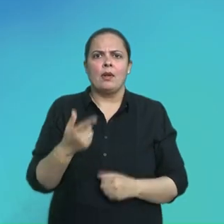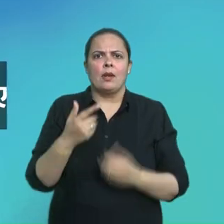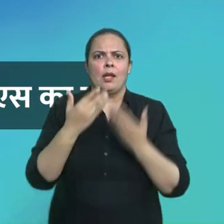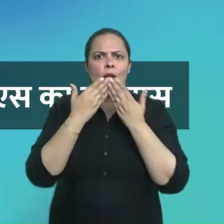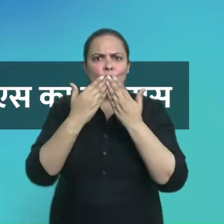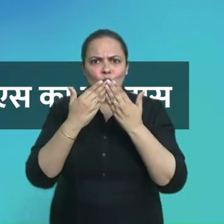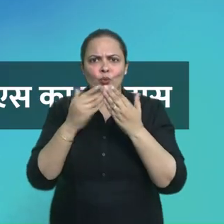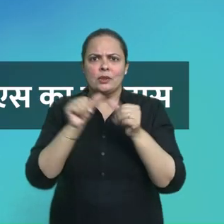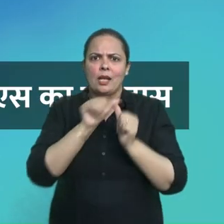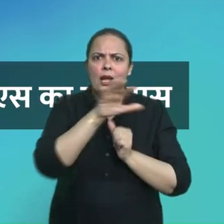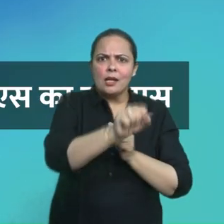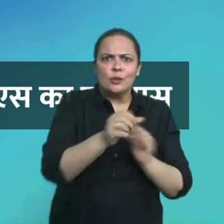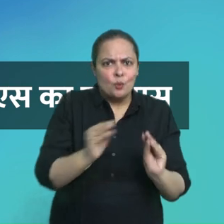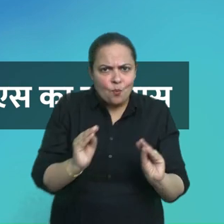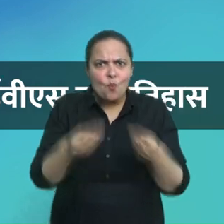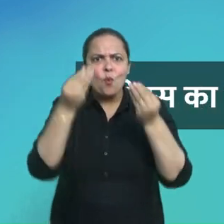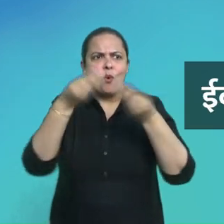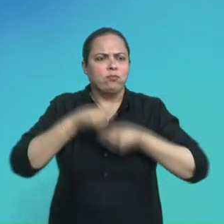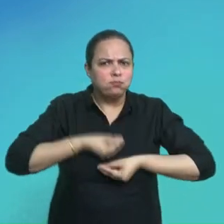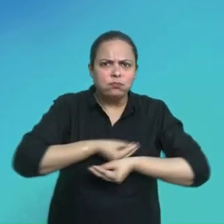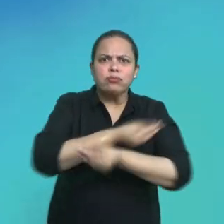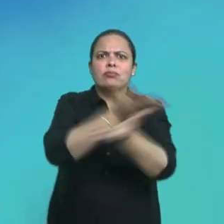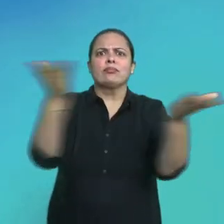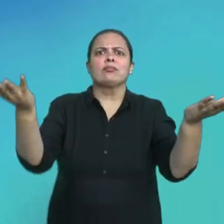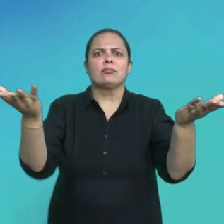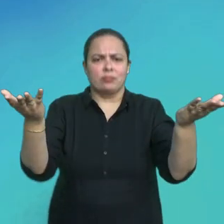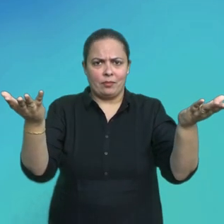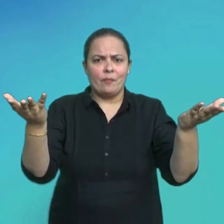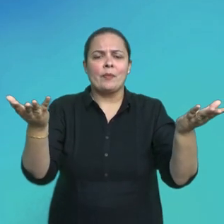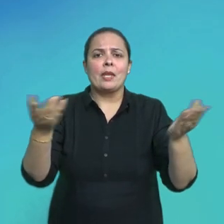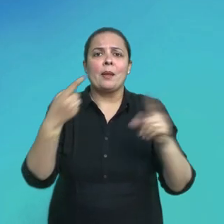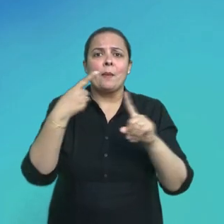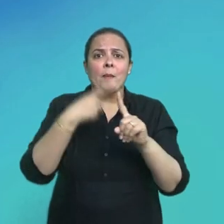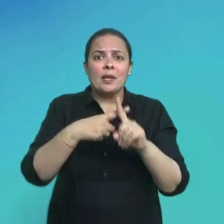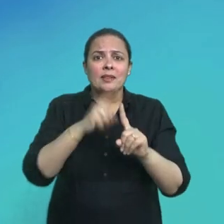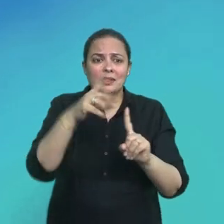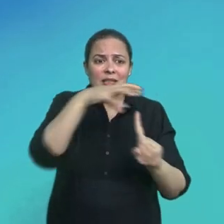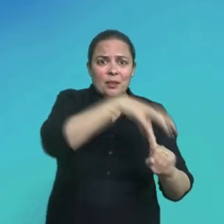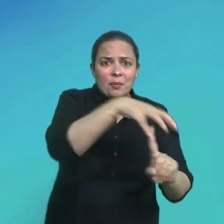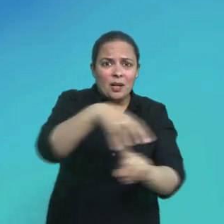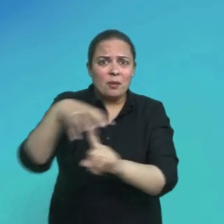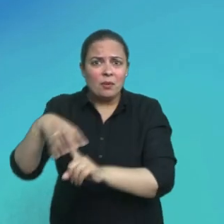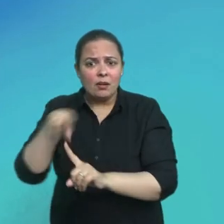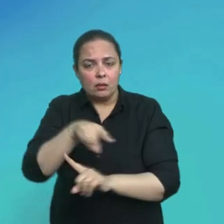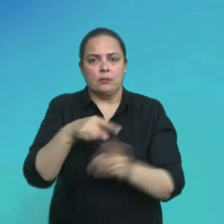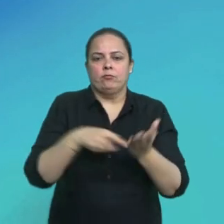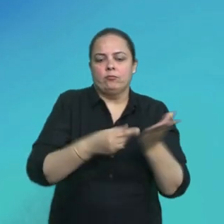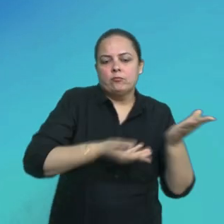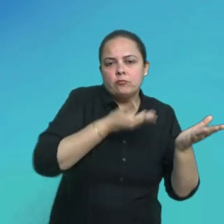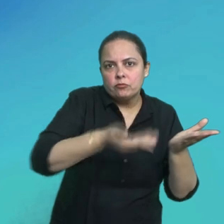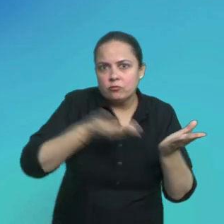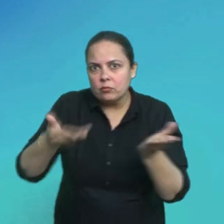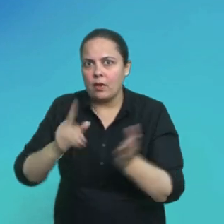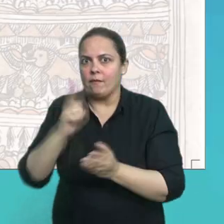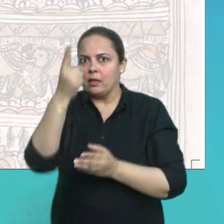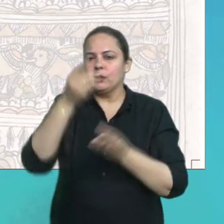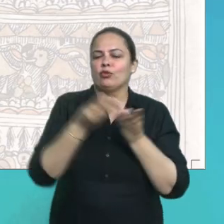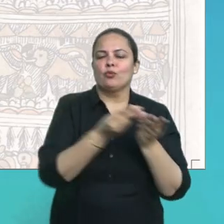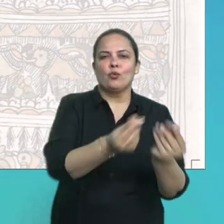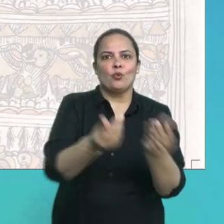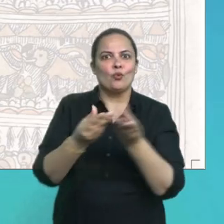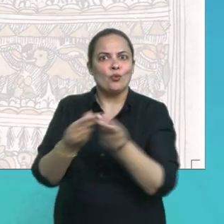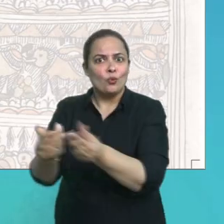लेकिन आगे बढ़ने से पहले आये जानते हैं कि अब तक के नीती दस्ताविजों में कक्षा तीन से पांच तक